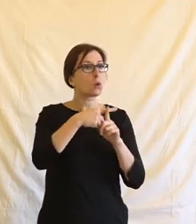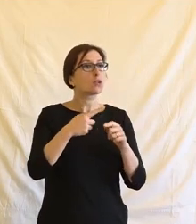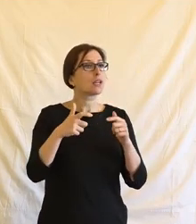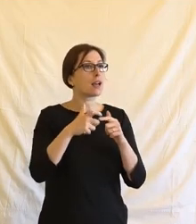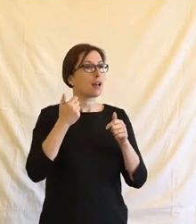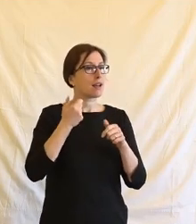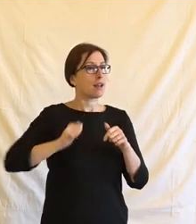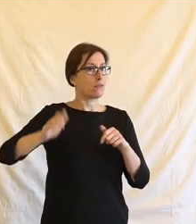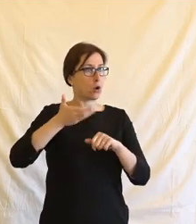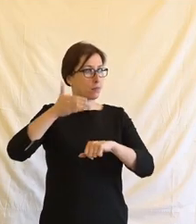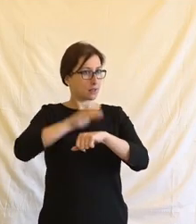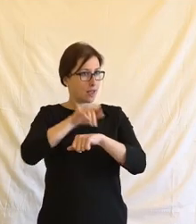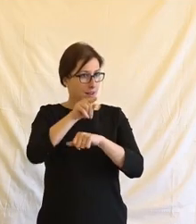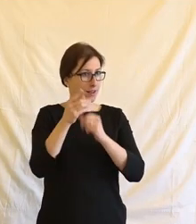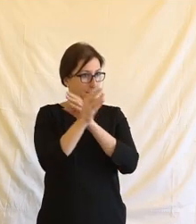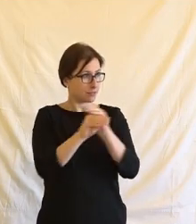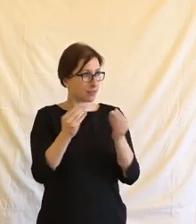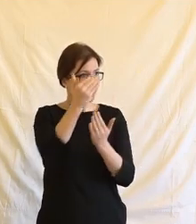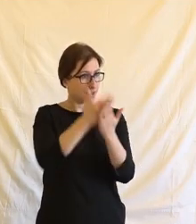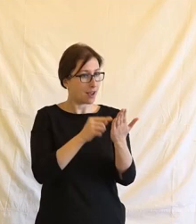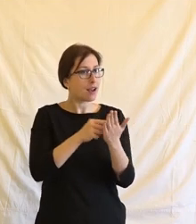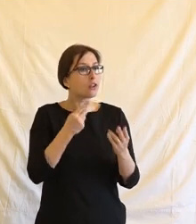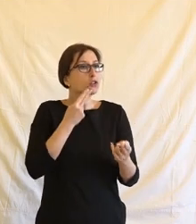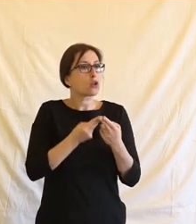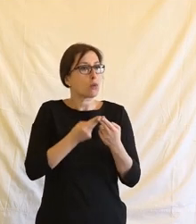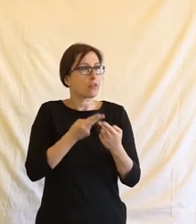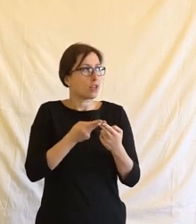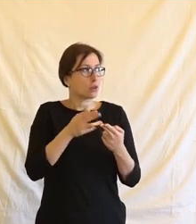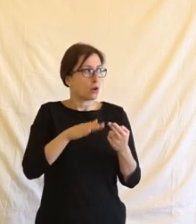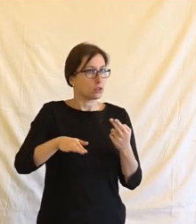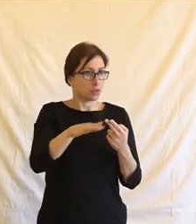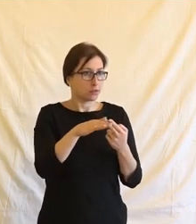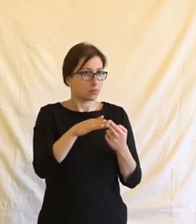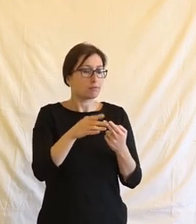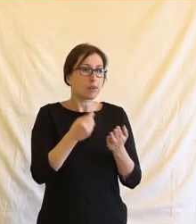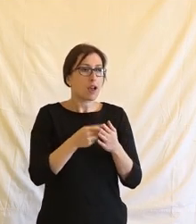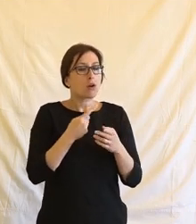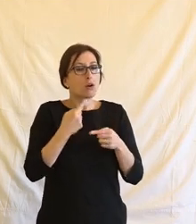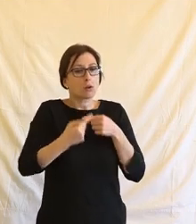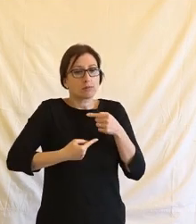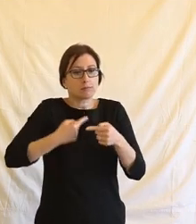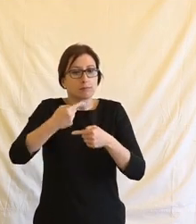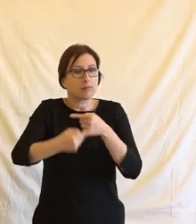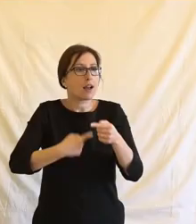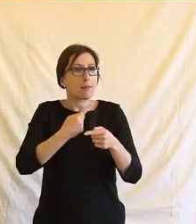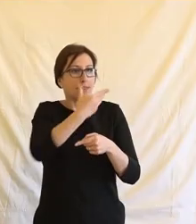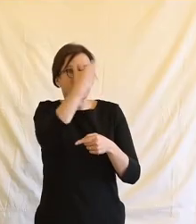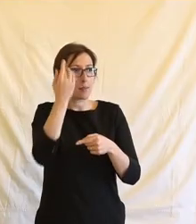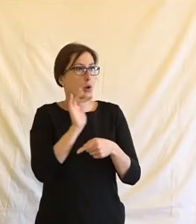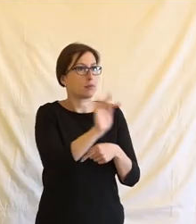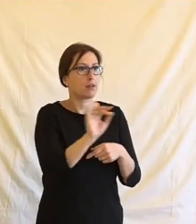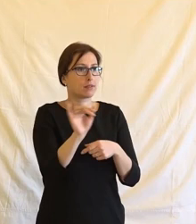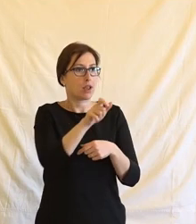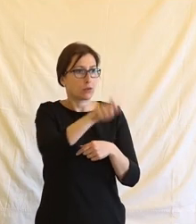Evropy, o to zajištění toho řetězce odpovědnosti. Aby nám někdo v průběhu zajišťování té odpovědnosti nevypadl, protože